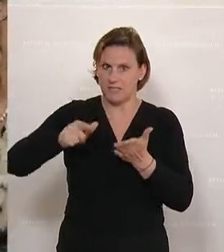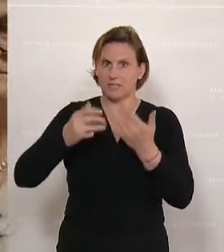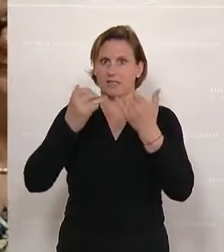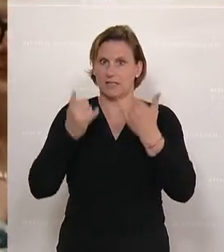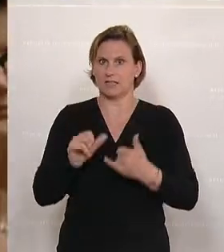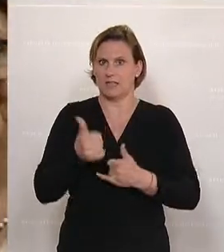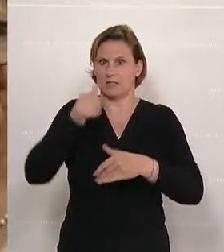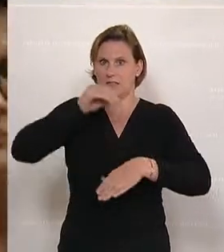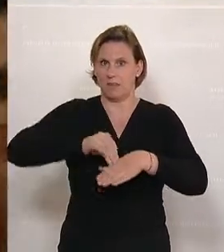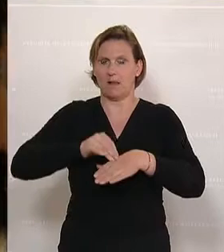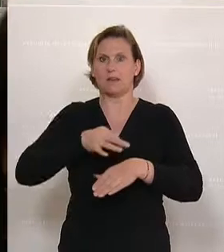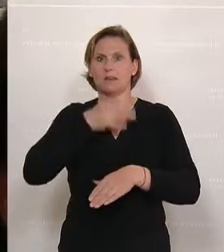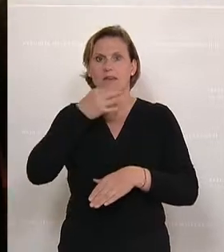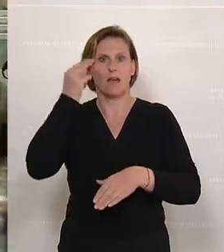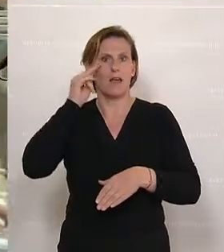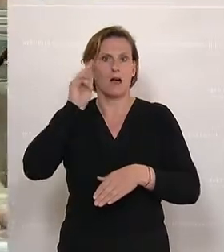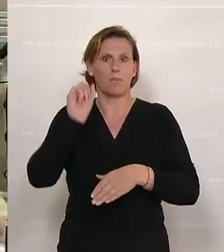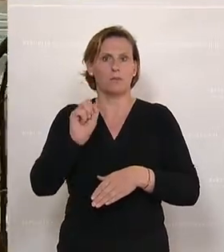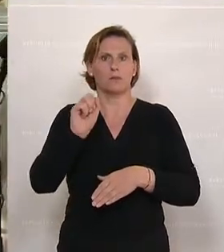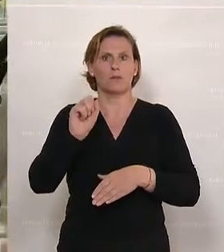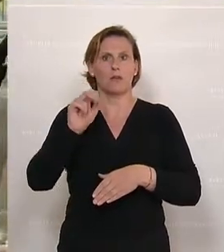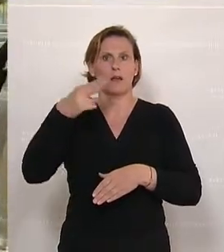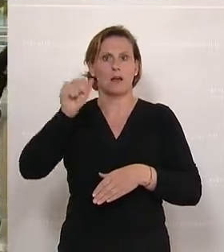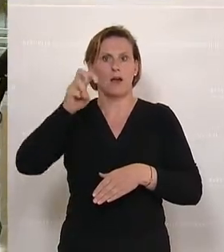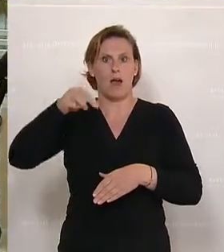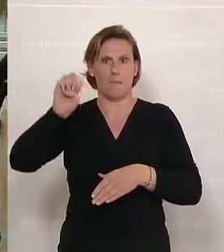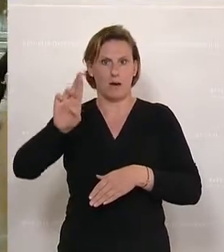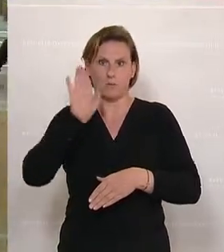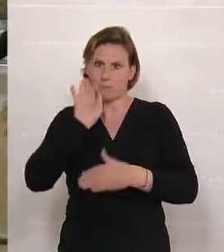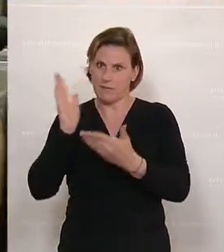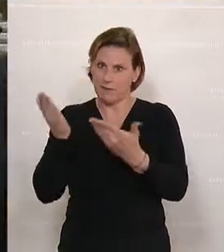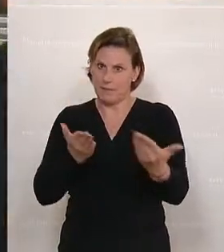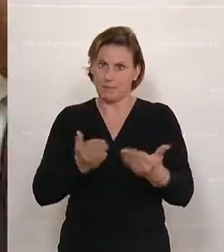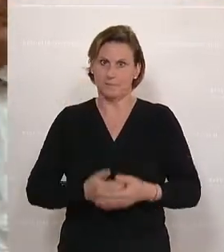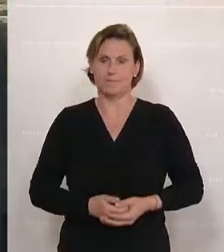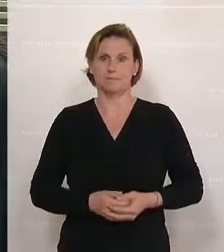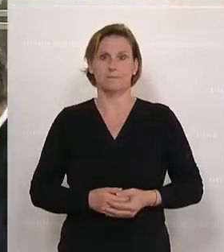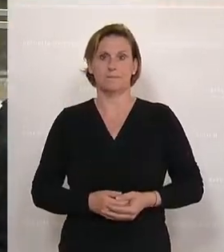Als erster Redner ist mir der Herr Abgeordneter Lukas Hammer gemeldet. Bitte, Herr Abgeordneter.